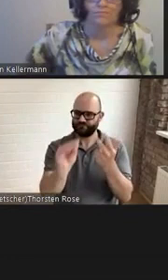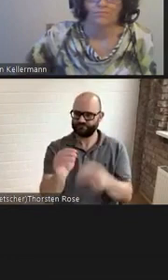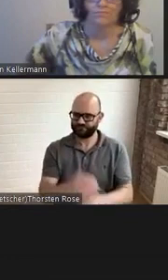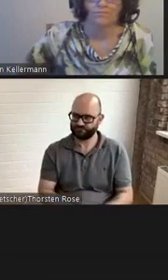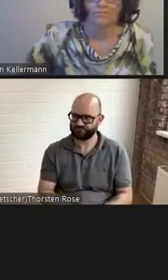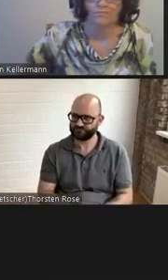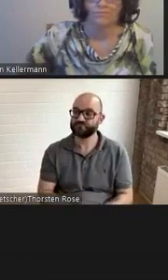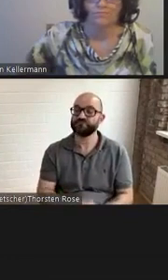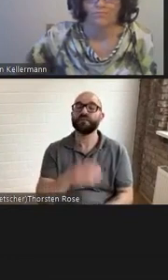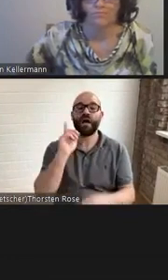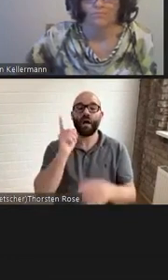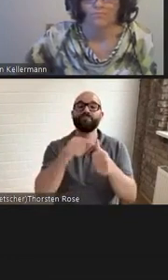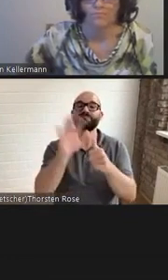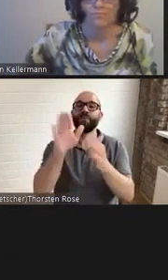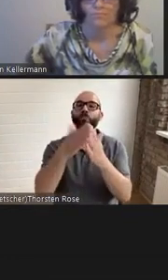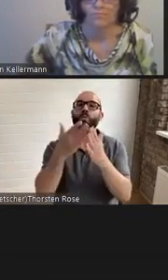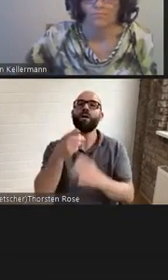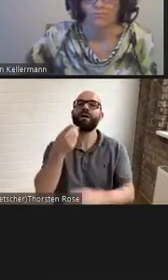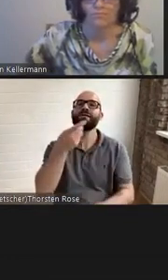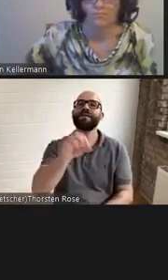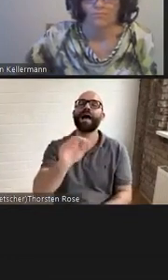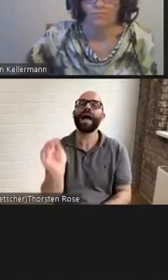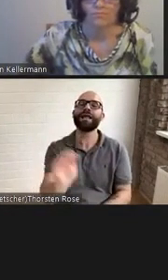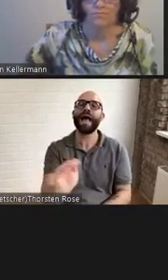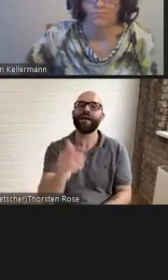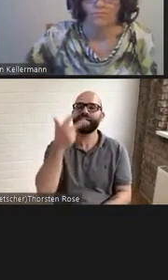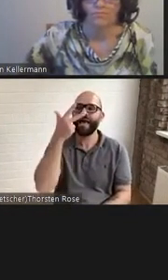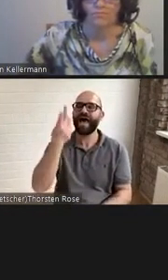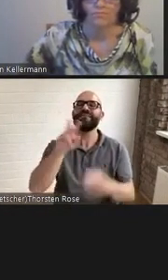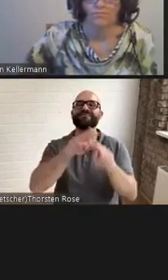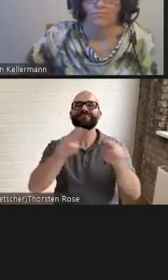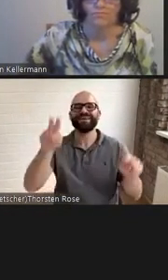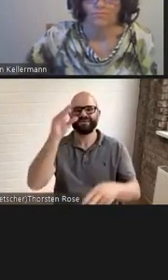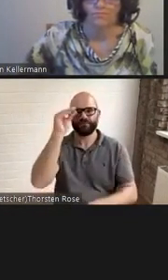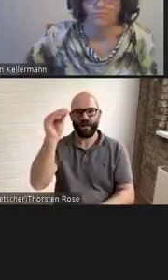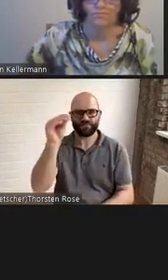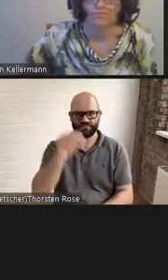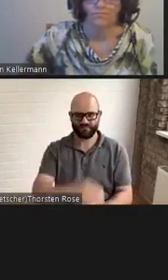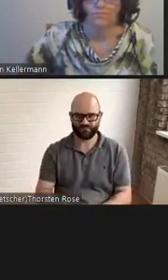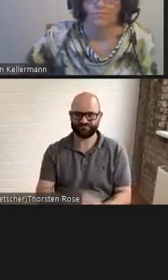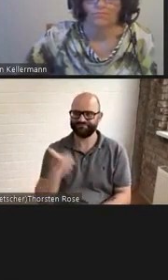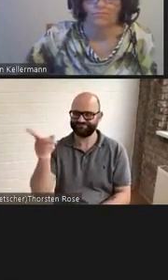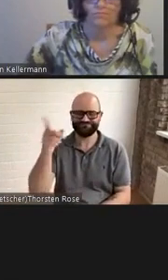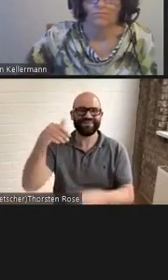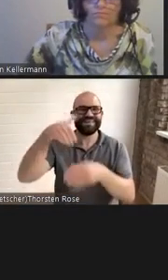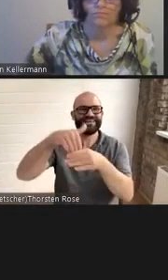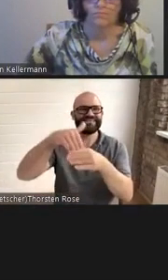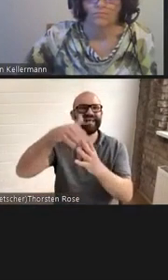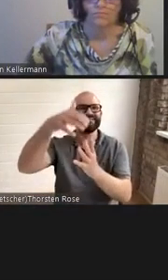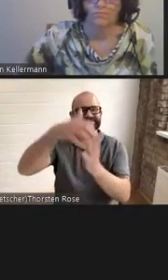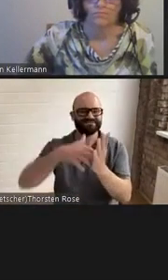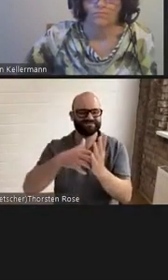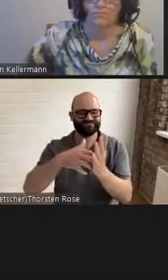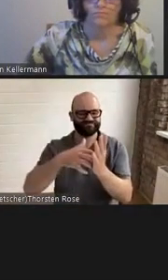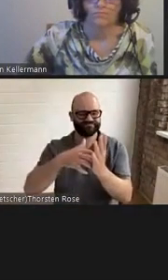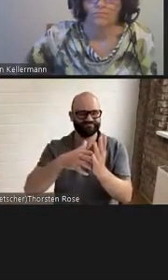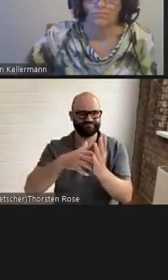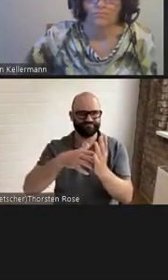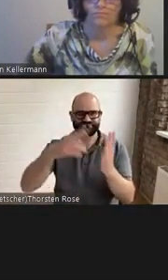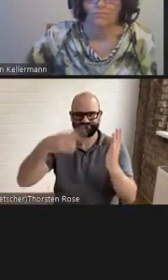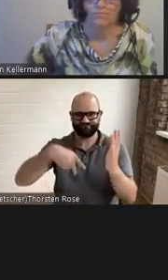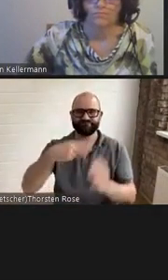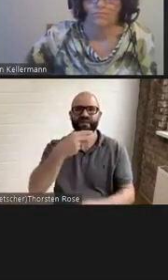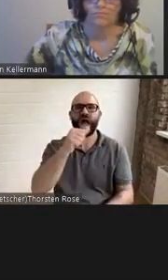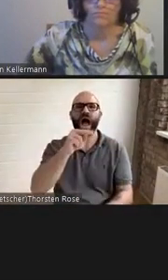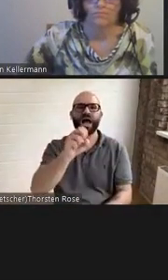Erfahinemann. Auf der Folie sehen Sie die Inhaltsangabe bei Hans Würz.